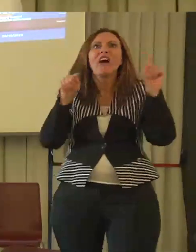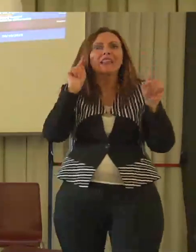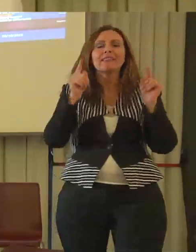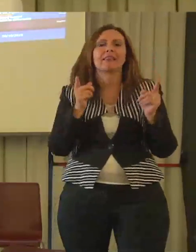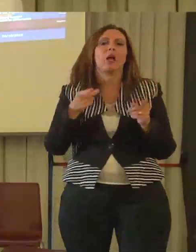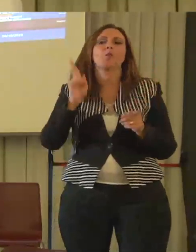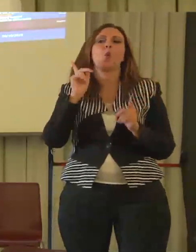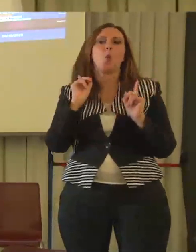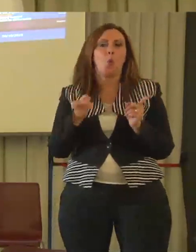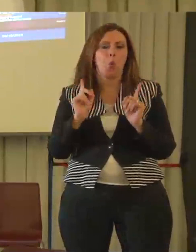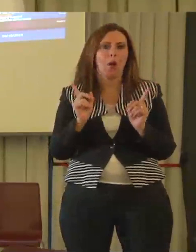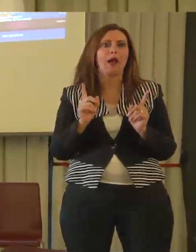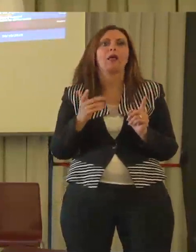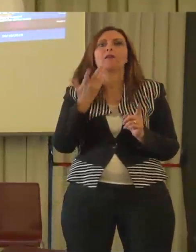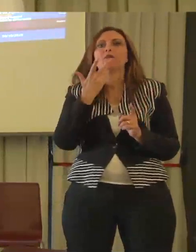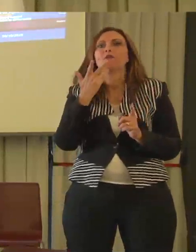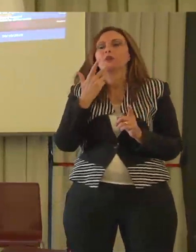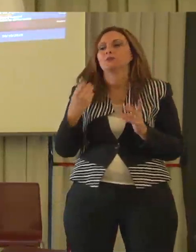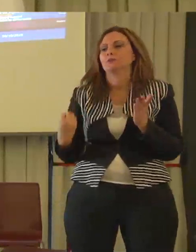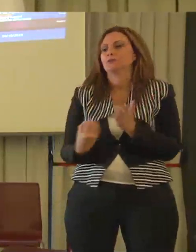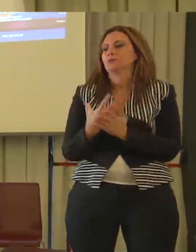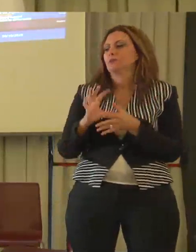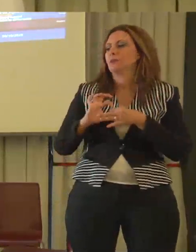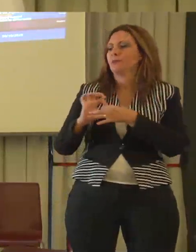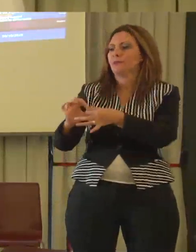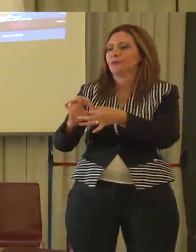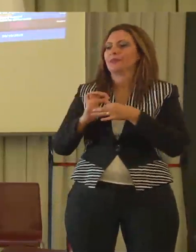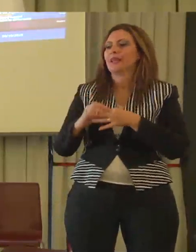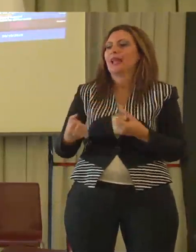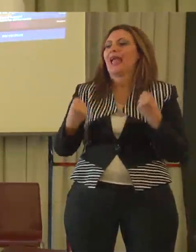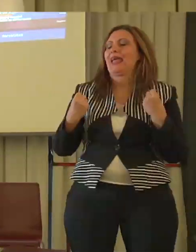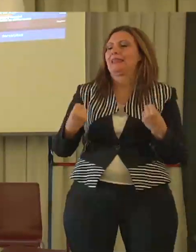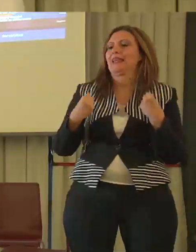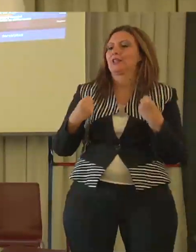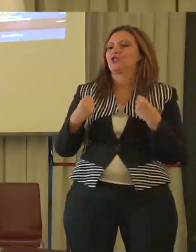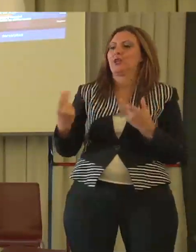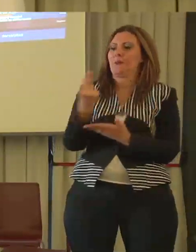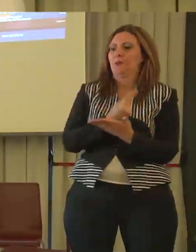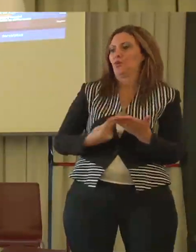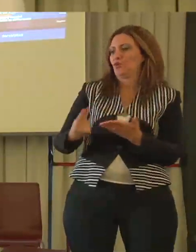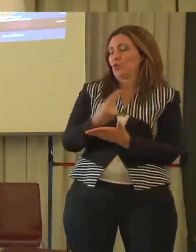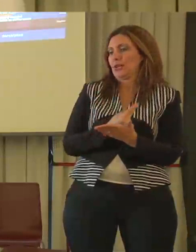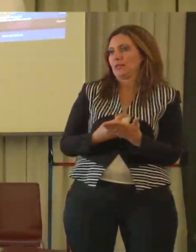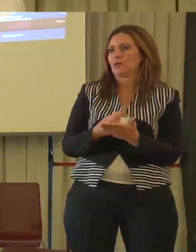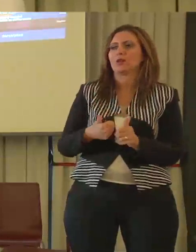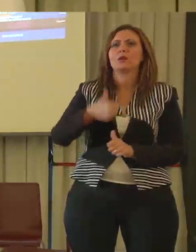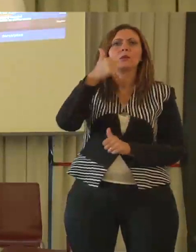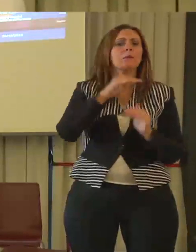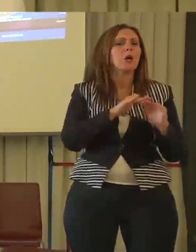riusciti, è quella di creare delle sinergie, delle sinergie in questo progetto. Allora, prima di tutto